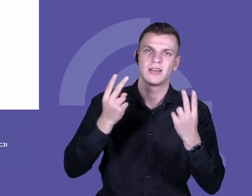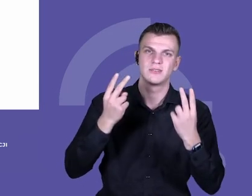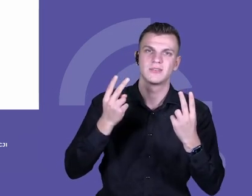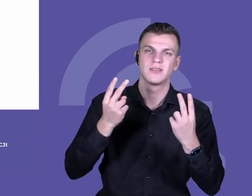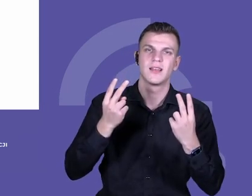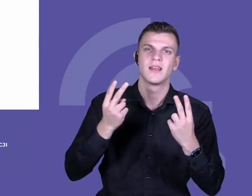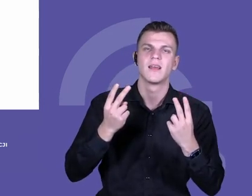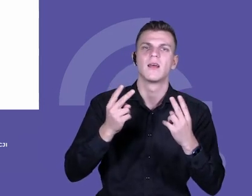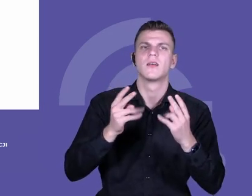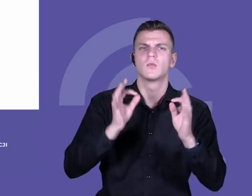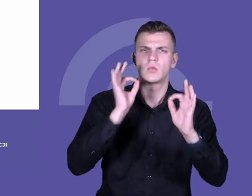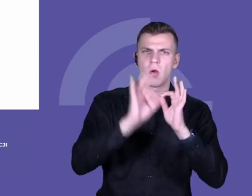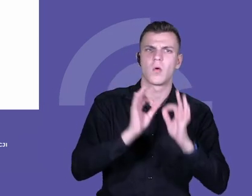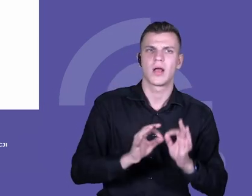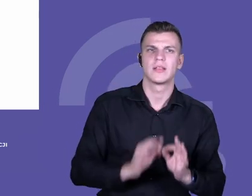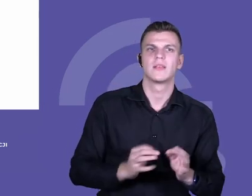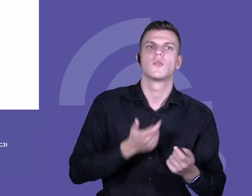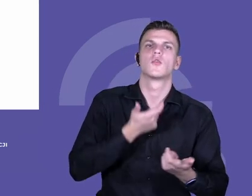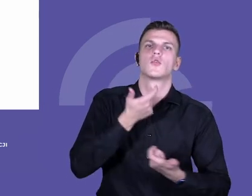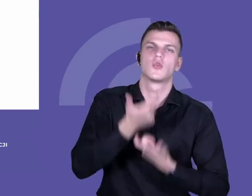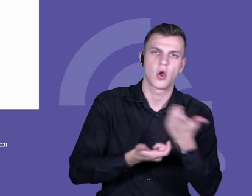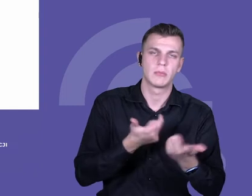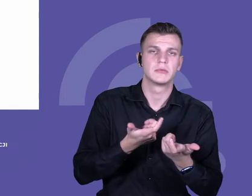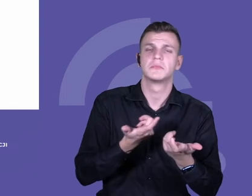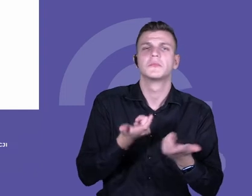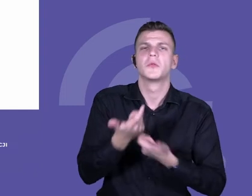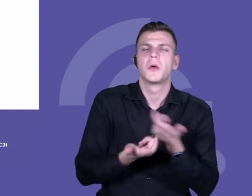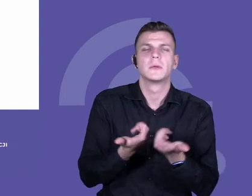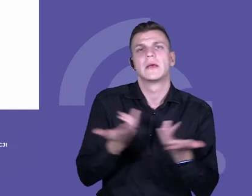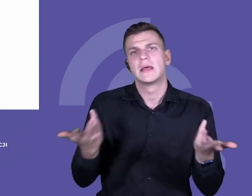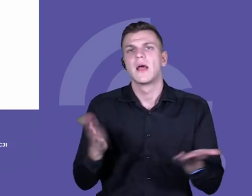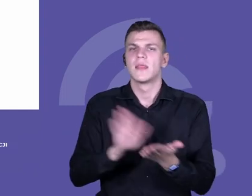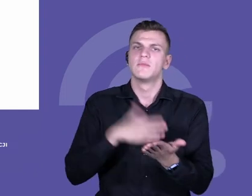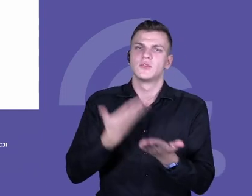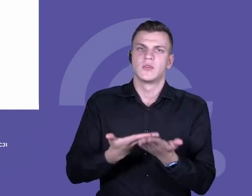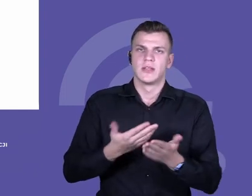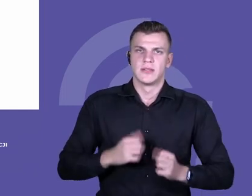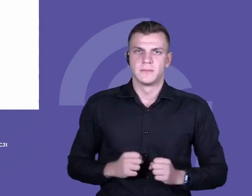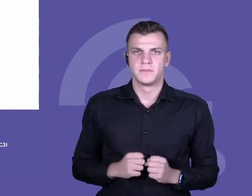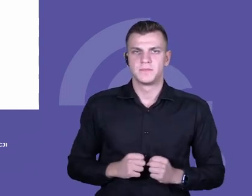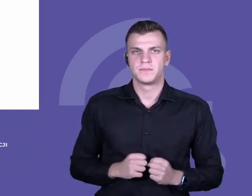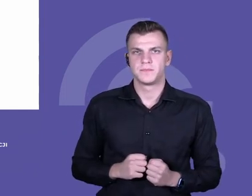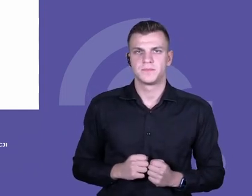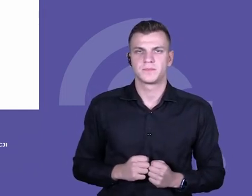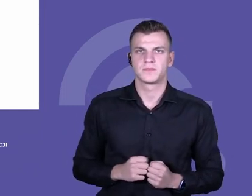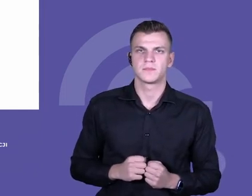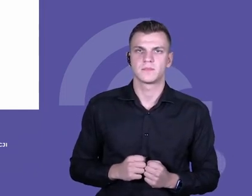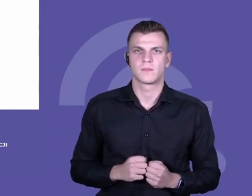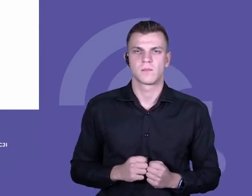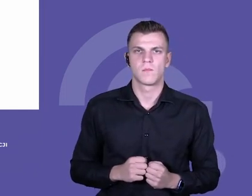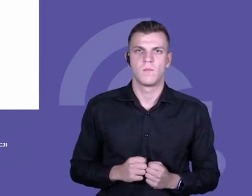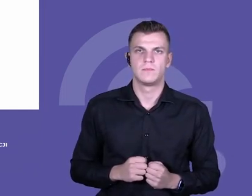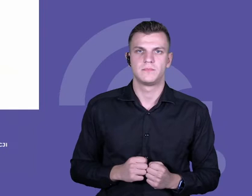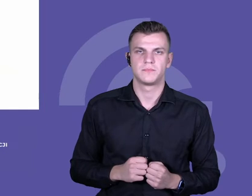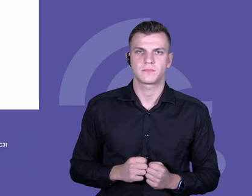praktykami, które na przykład, jeżeli chodzi